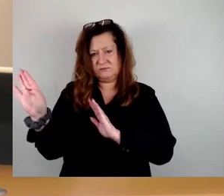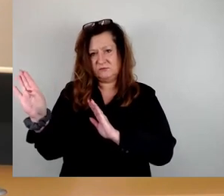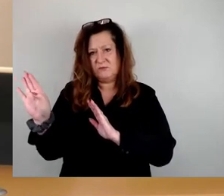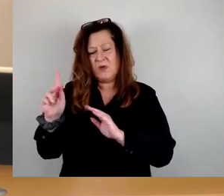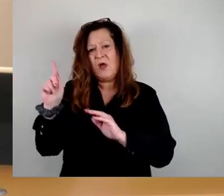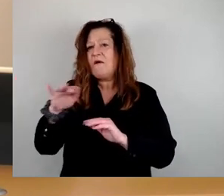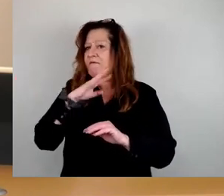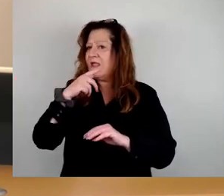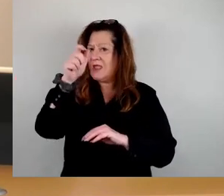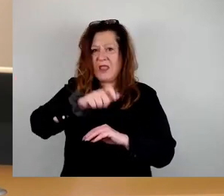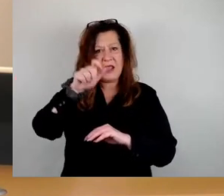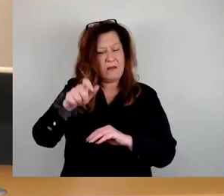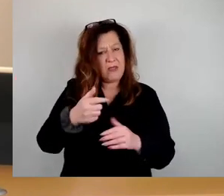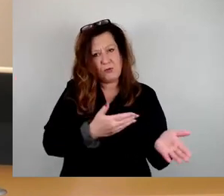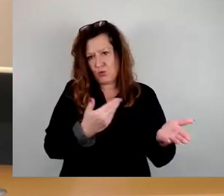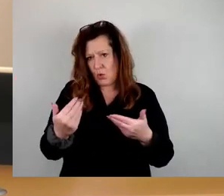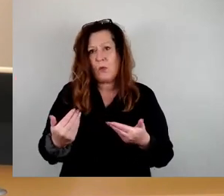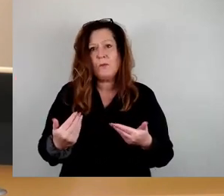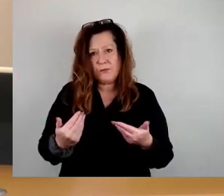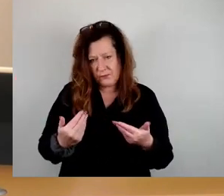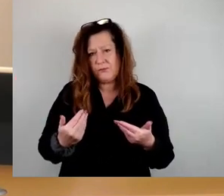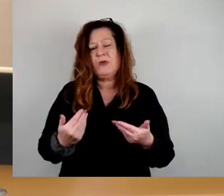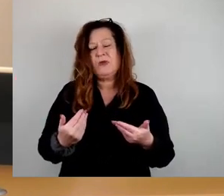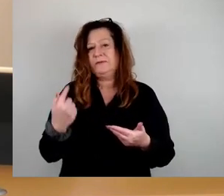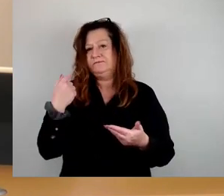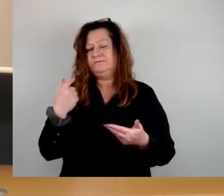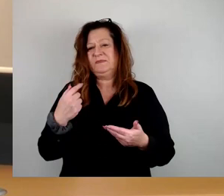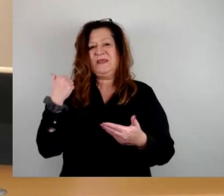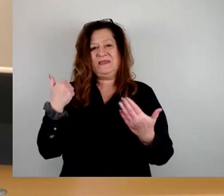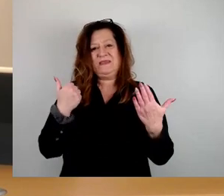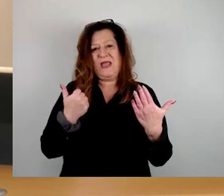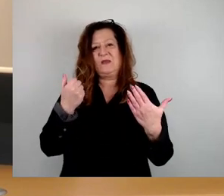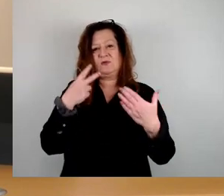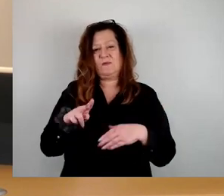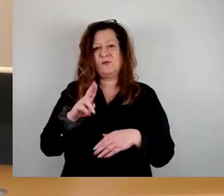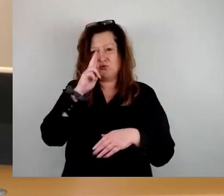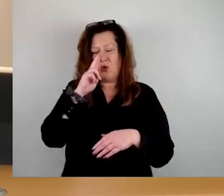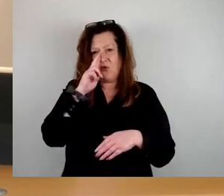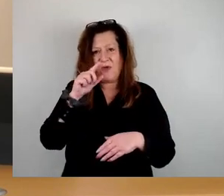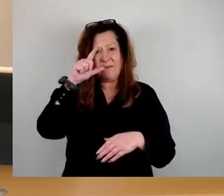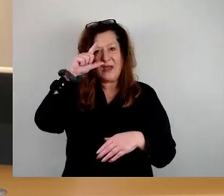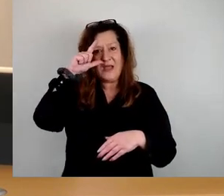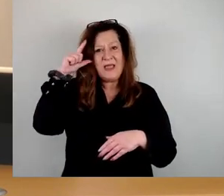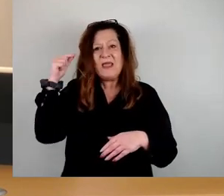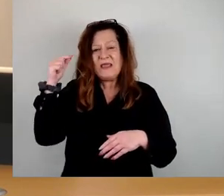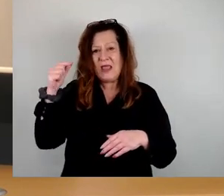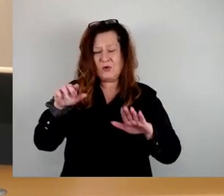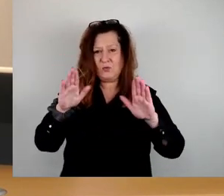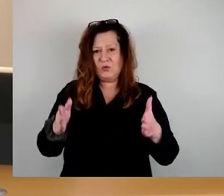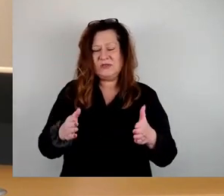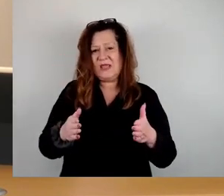Erst vor wenigen Tagen, am 26. November, fand im Deutschen Hygienemuseum ein Solidaritätskonzert für die